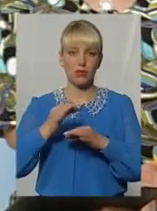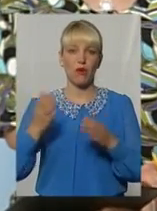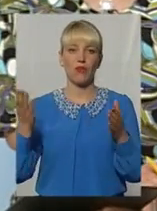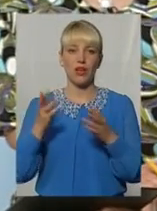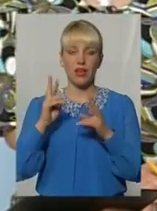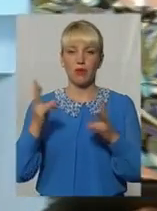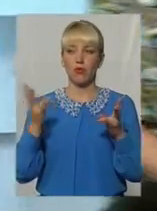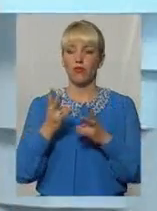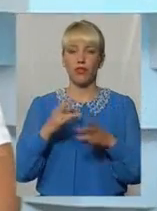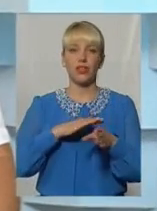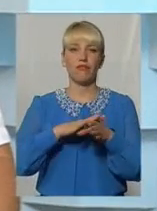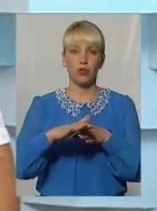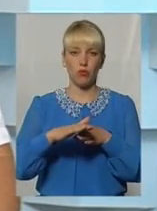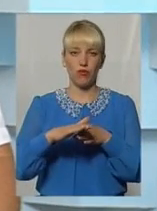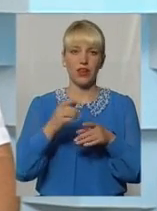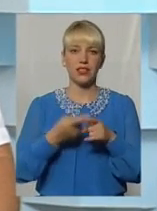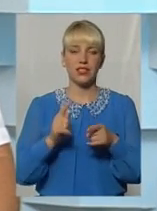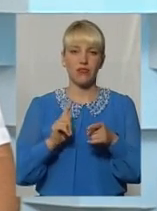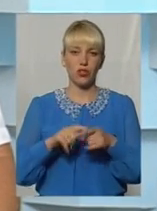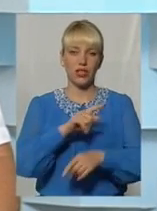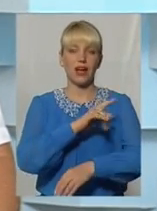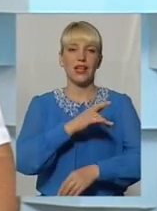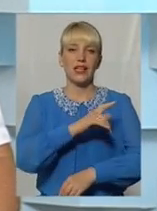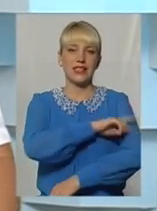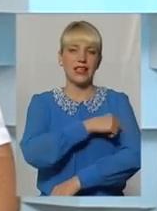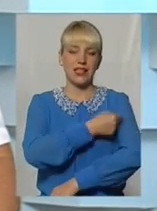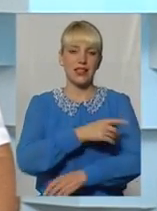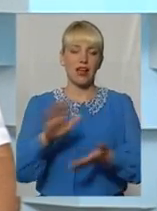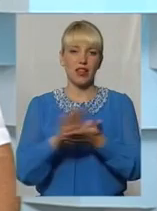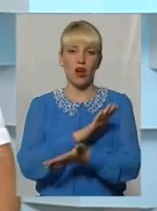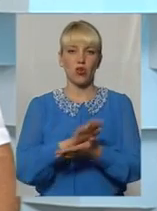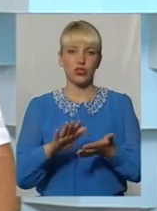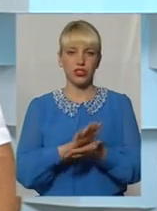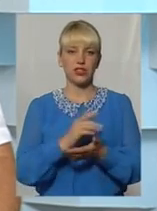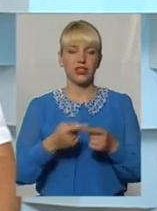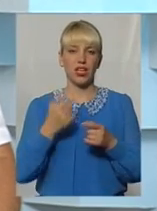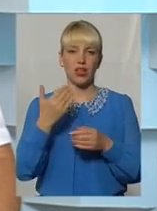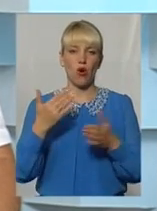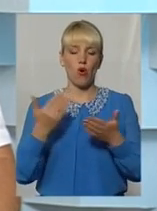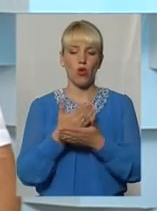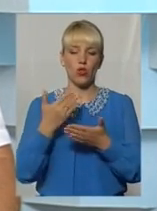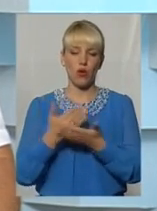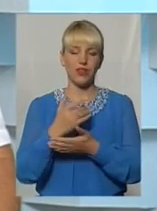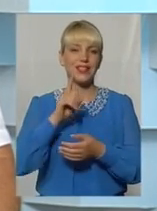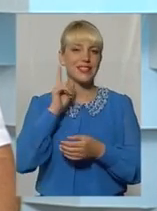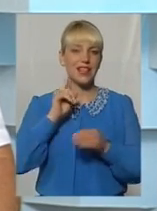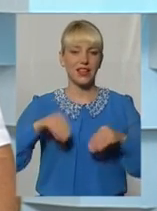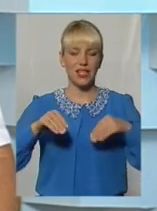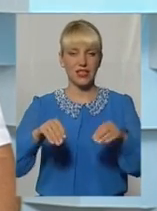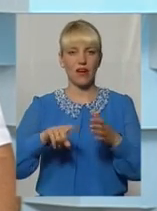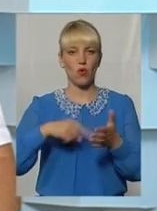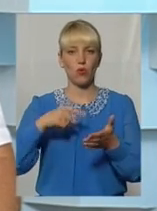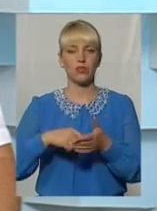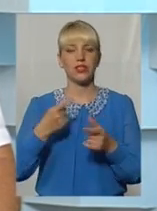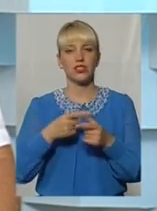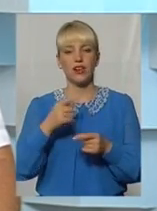відбуватися та санітарна очистка і оновлення зелених насаджень в місті? Чи вистачає